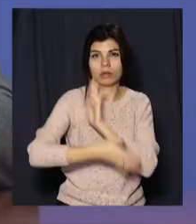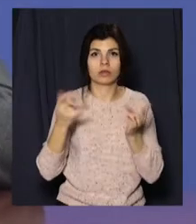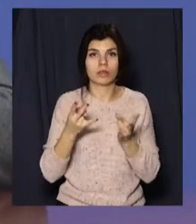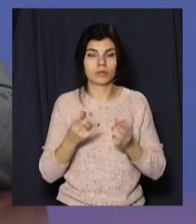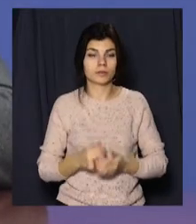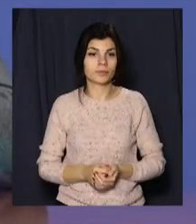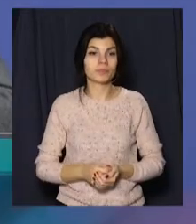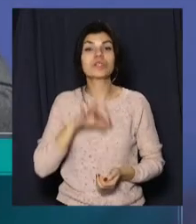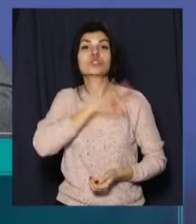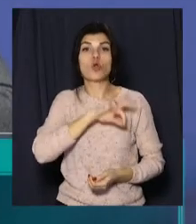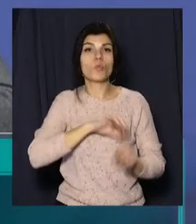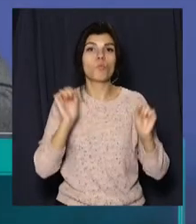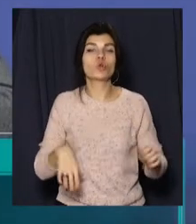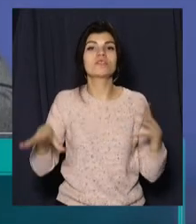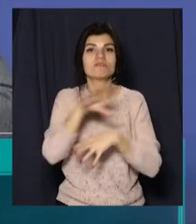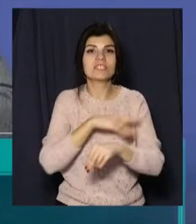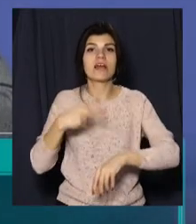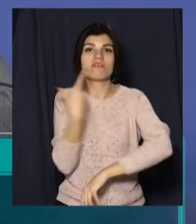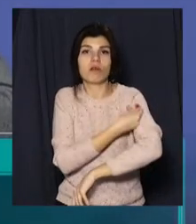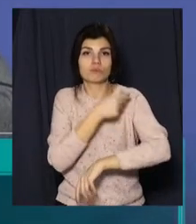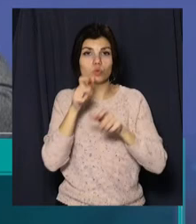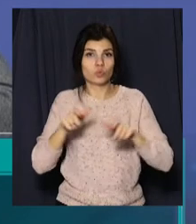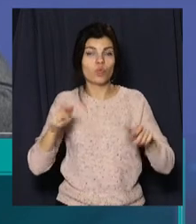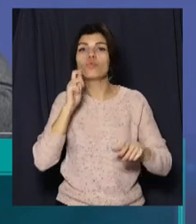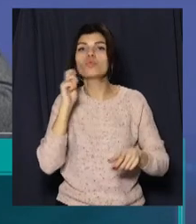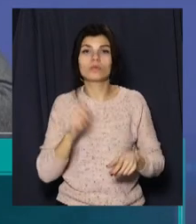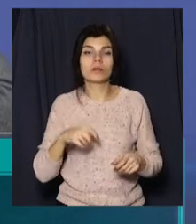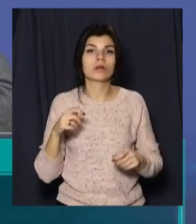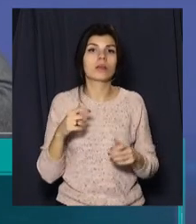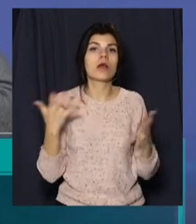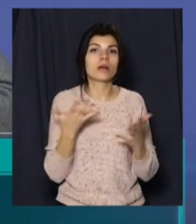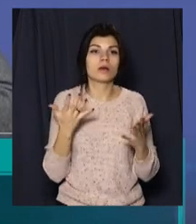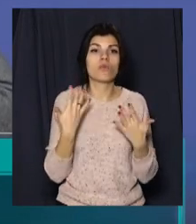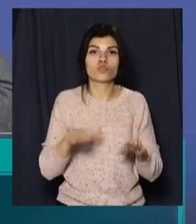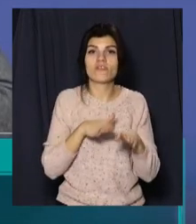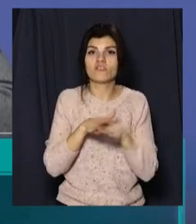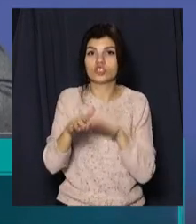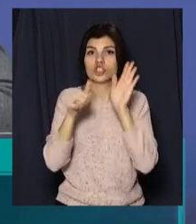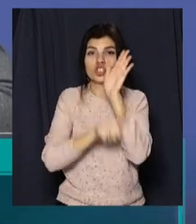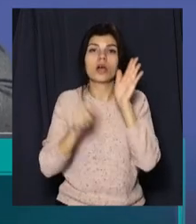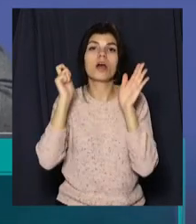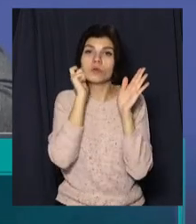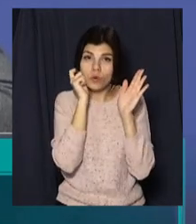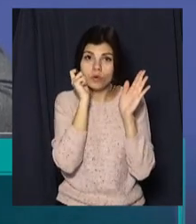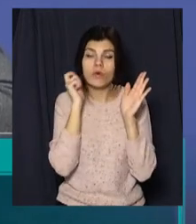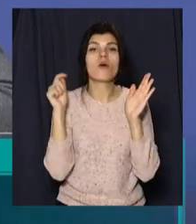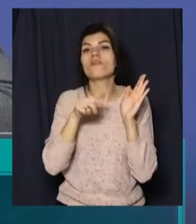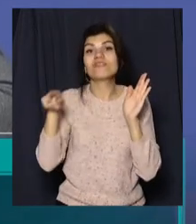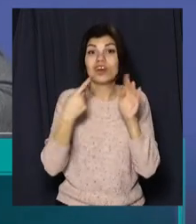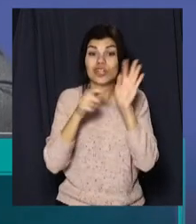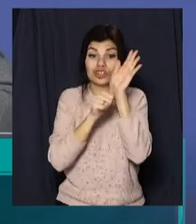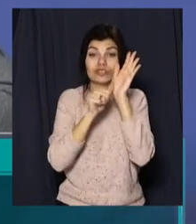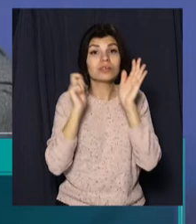Скористатися зможуть всі вакциновані українці, яким виповнилися 60 років. І вони зможуть